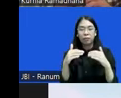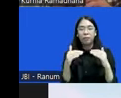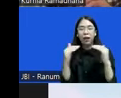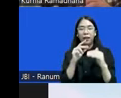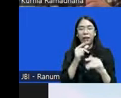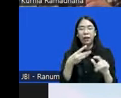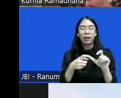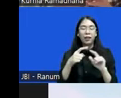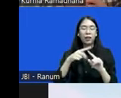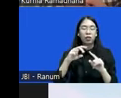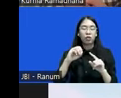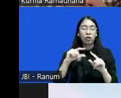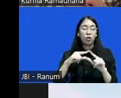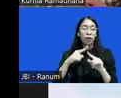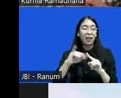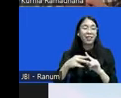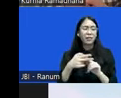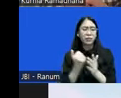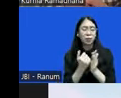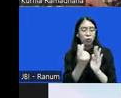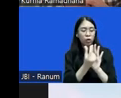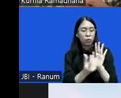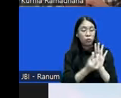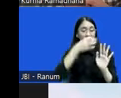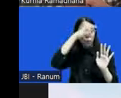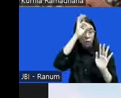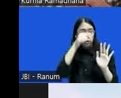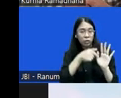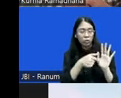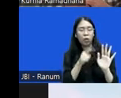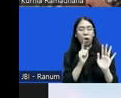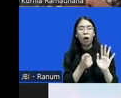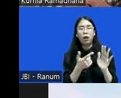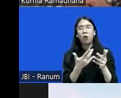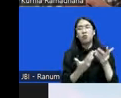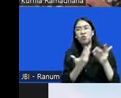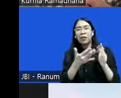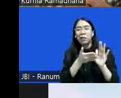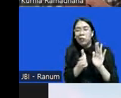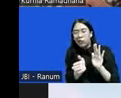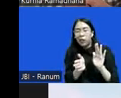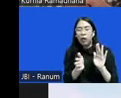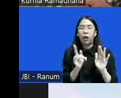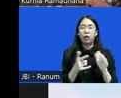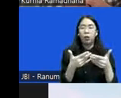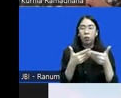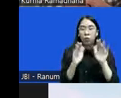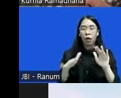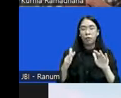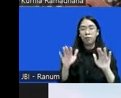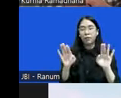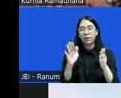mana di dalam undang-undang kepolisian ini sangat berpotensi melenceng dan membuka kesempatan